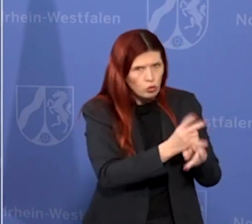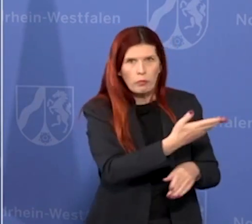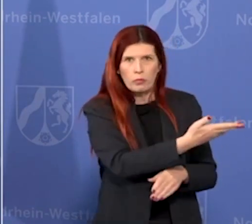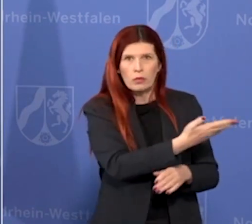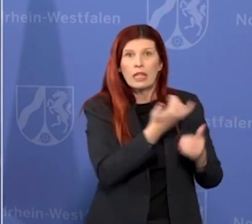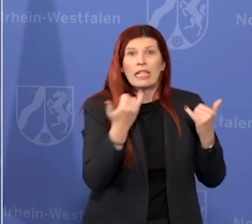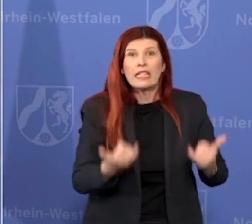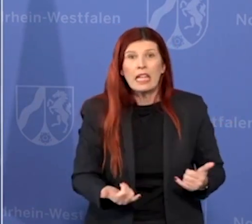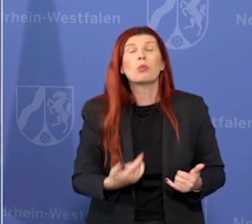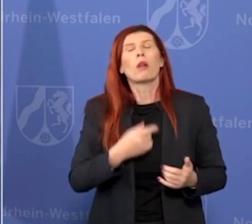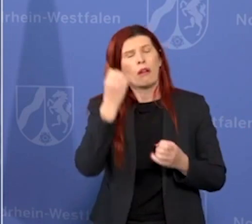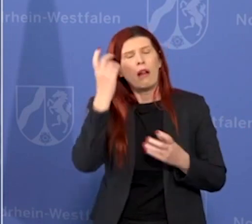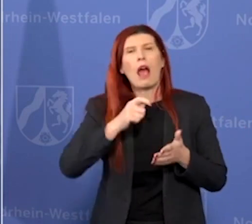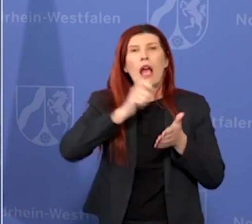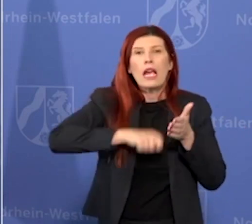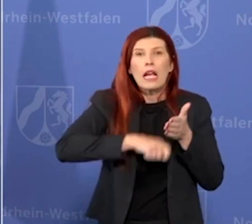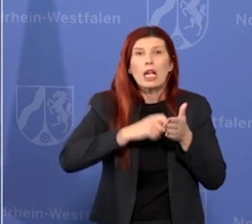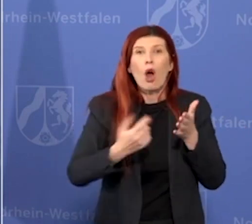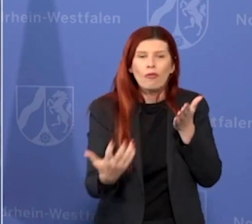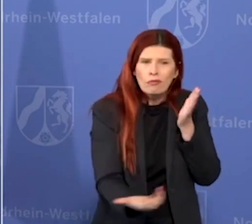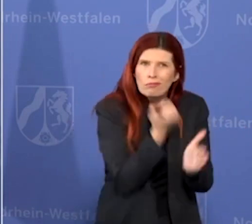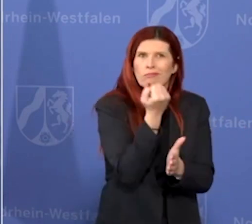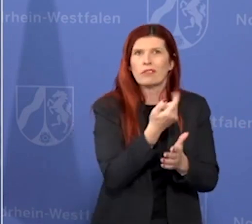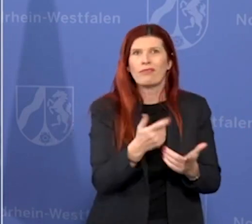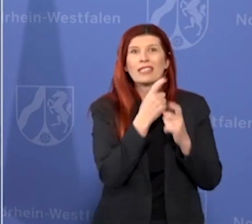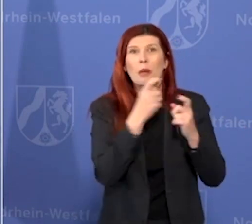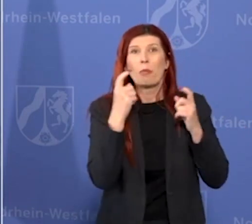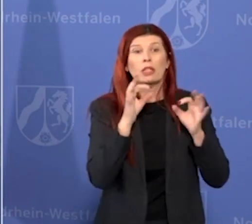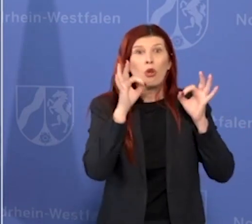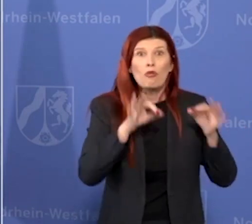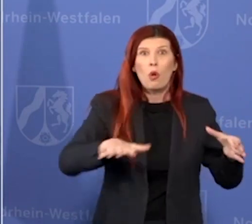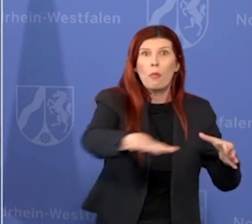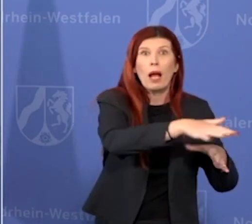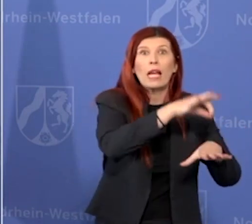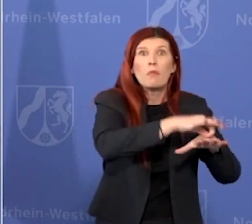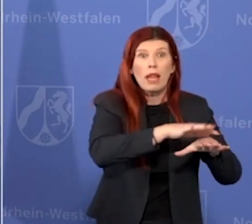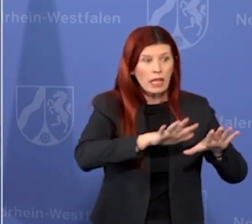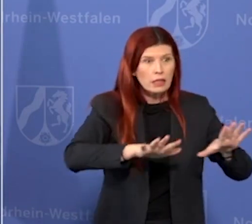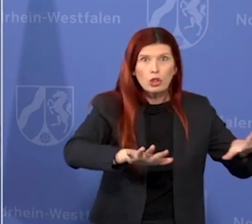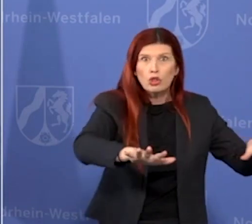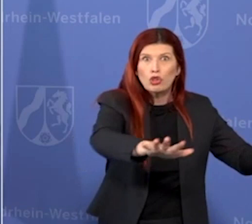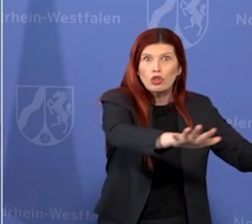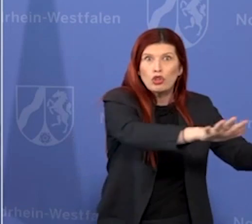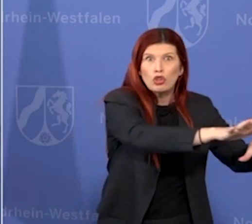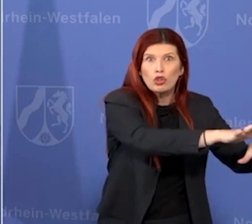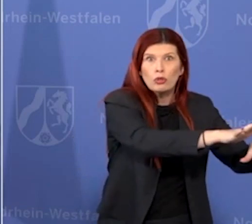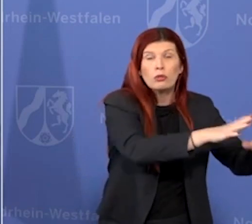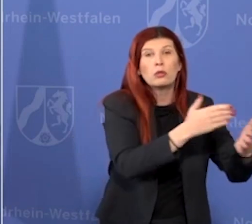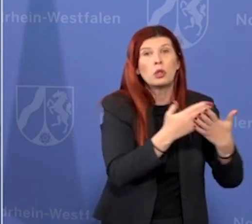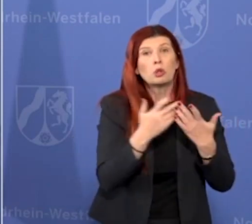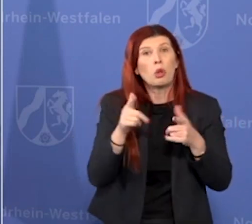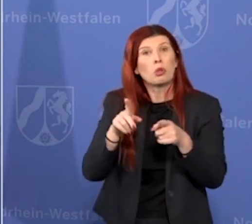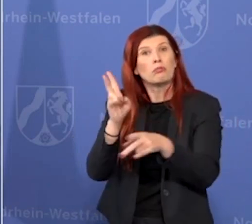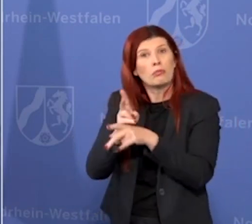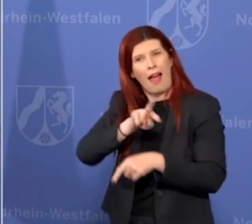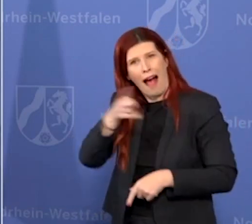Masken zu beschaffen für den medizinischen Bereich. Und wenn es gesellschaftlich sich entwickelt, dass jeder den anderen